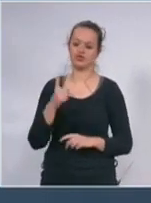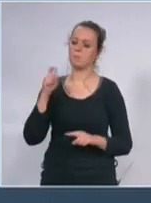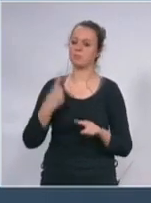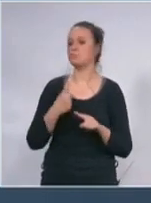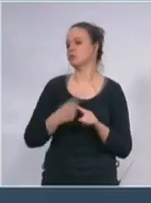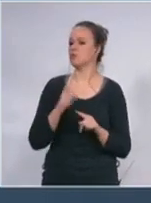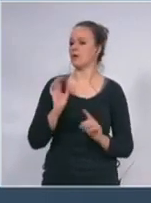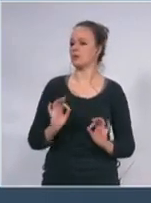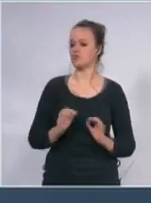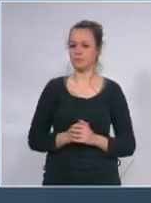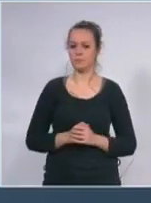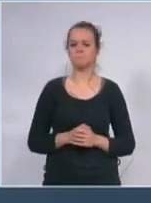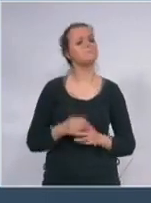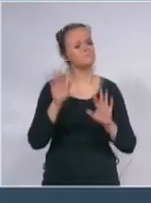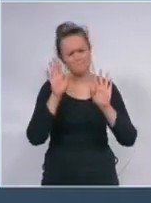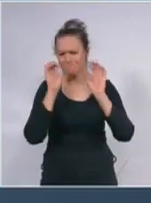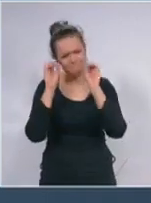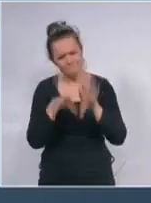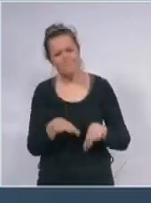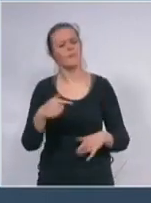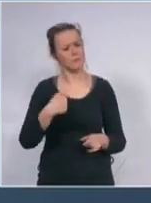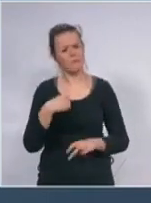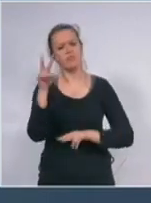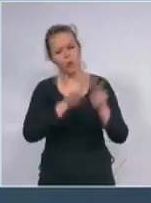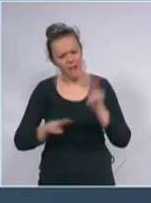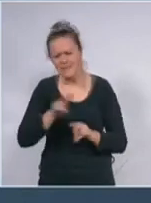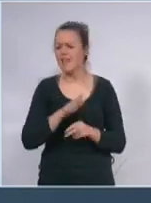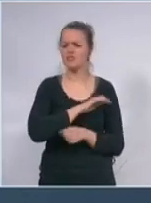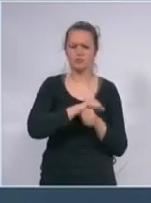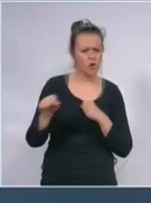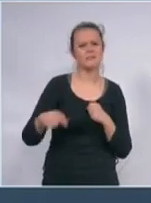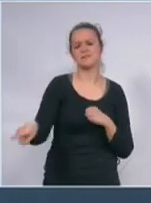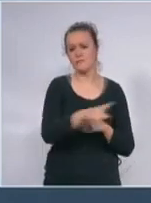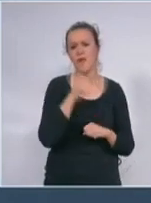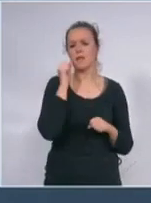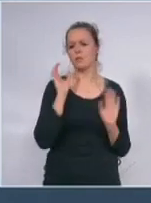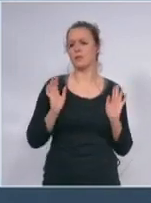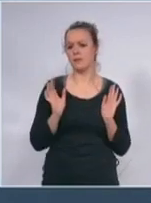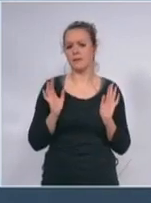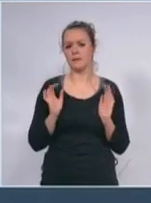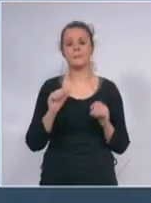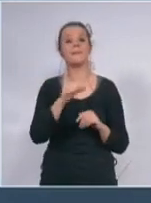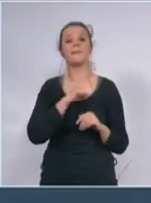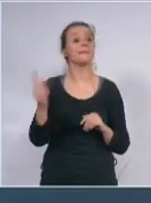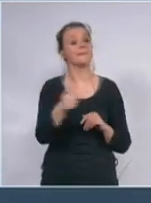lečit ćemo izlečit ćemo daćemo sve od sebe da izlečimo te ljudi samo da imate u vidu 318.000